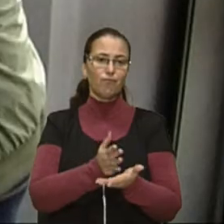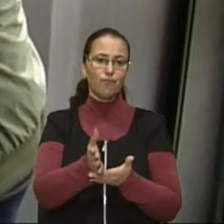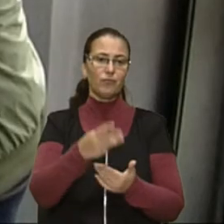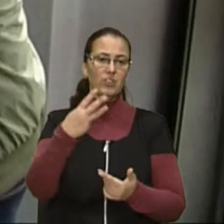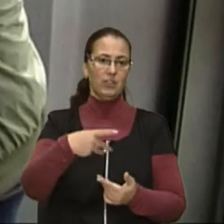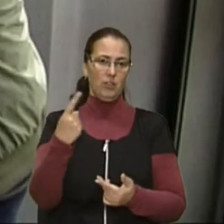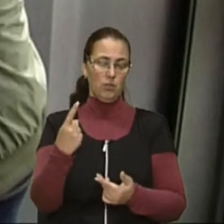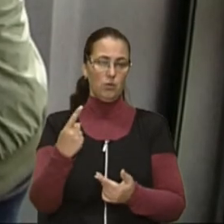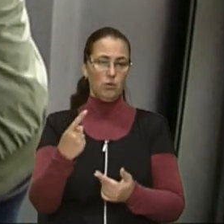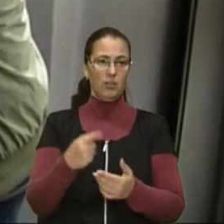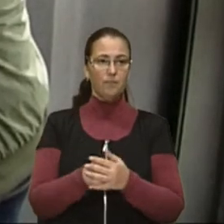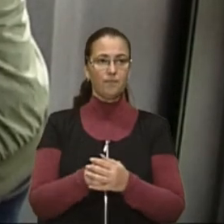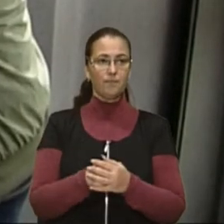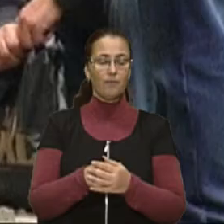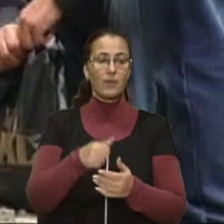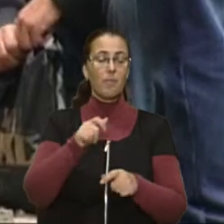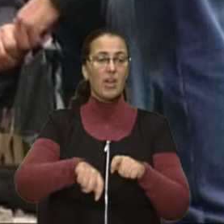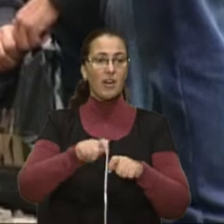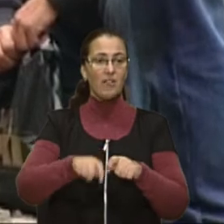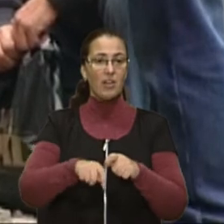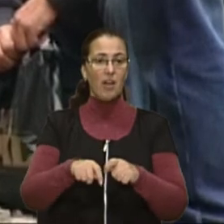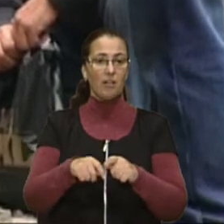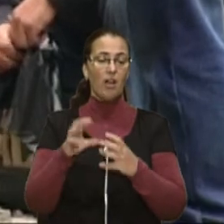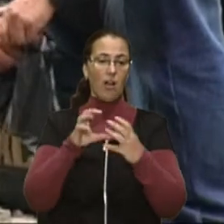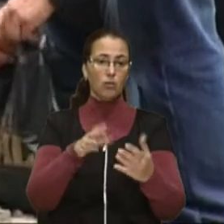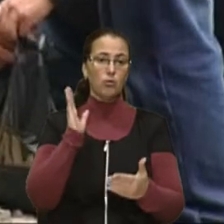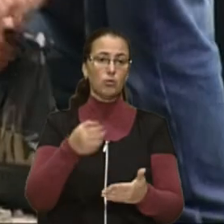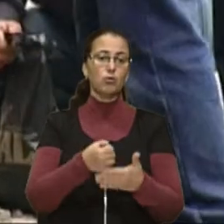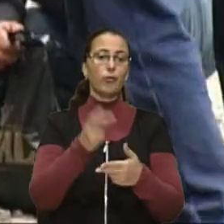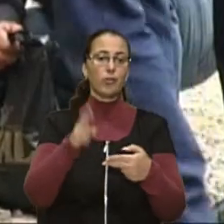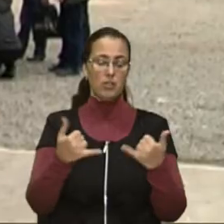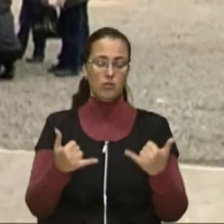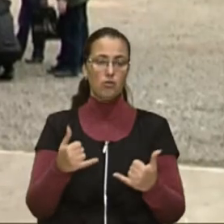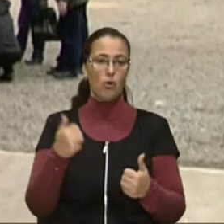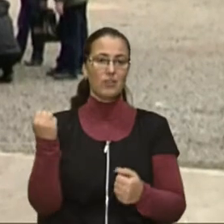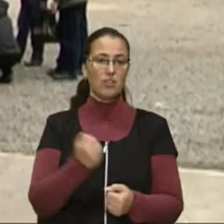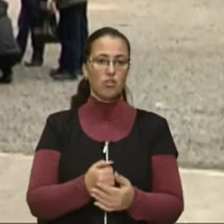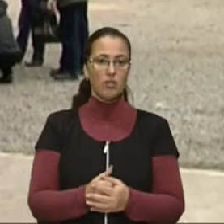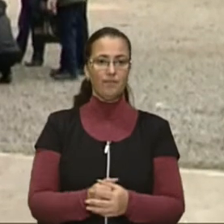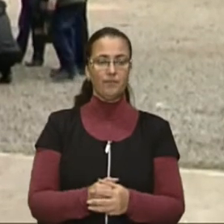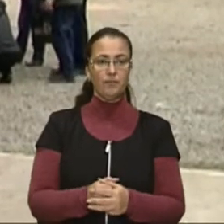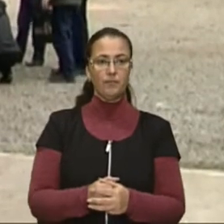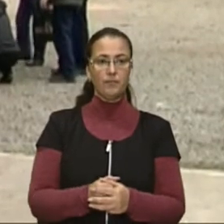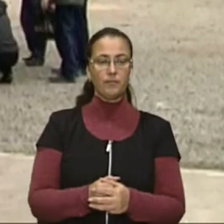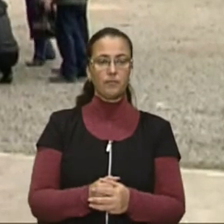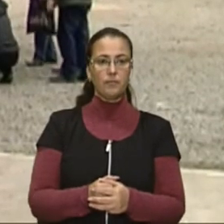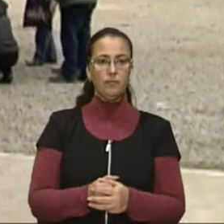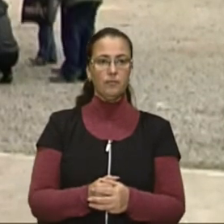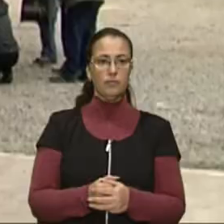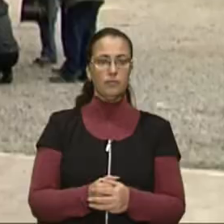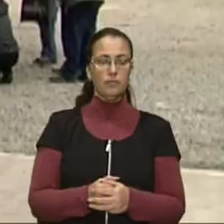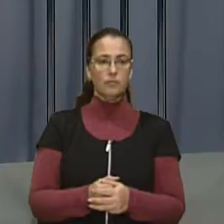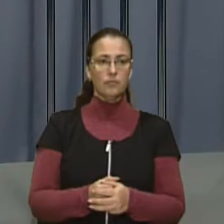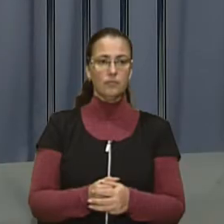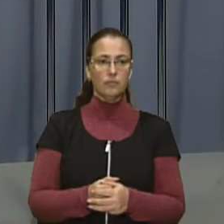вокзалу до Галицького перехрестя. Тестувати маршрутку будуть до кінця цього тижня. Ліля Гончарук, Анатолій Киричук, новини на Суспільному,